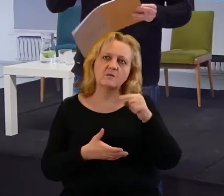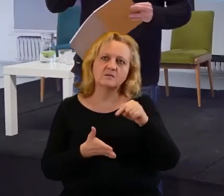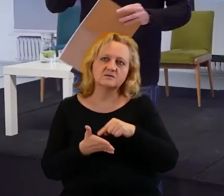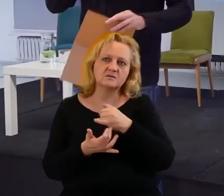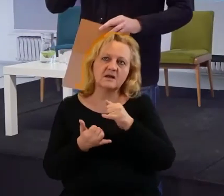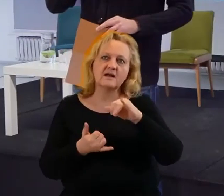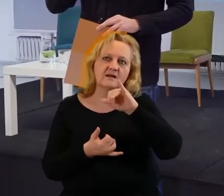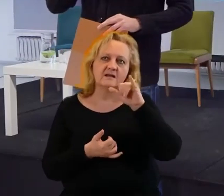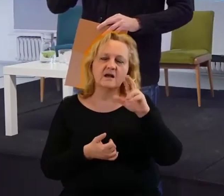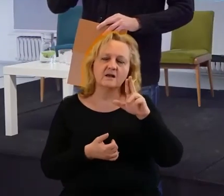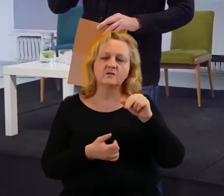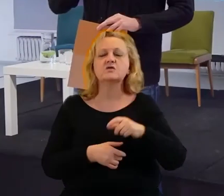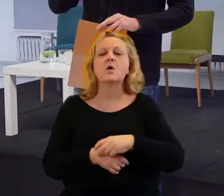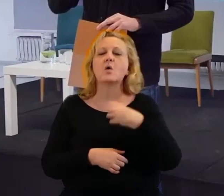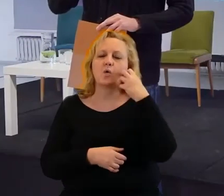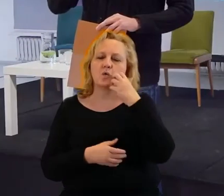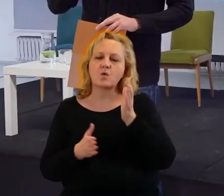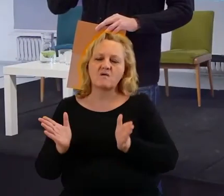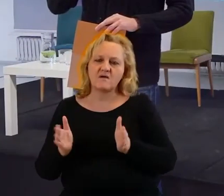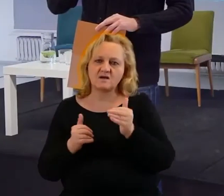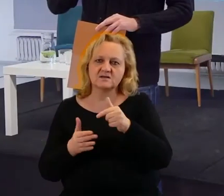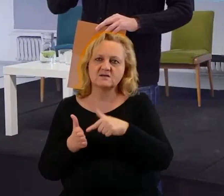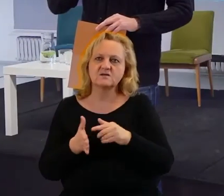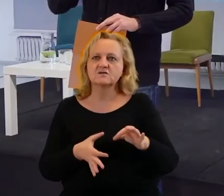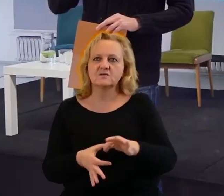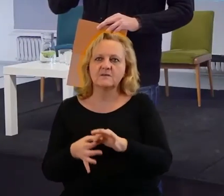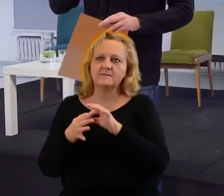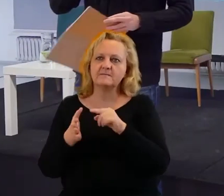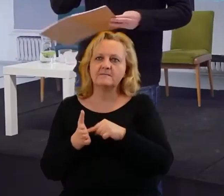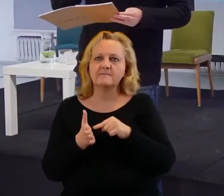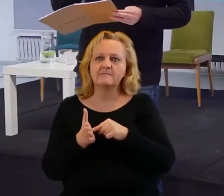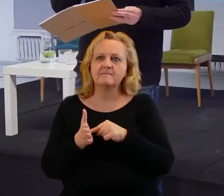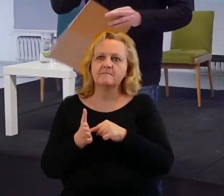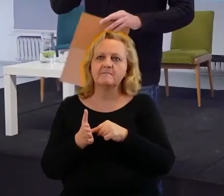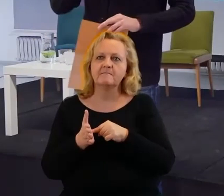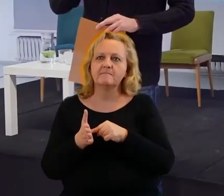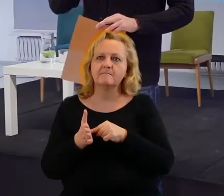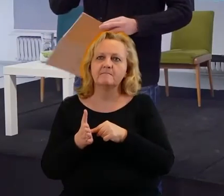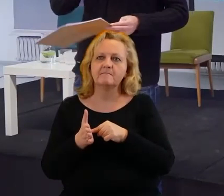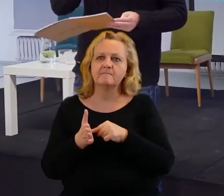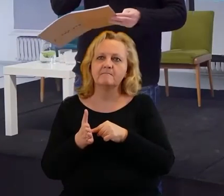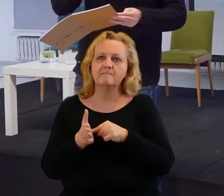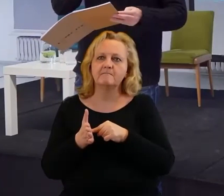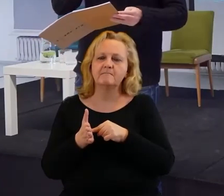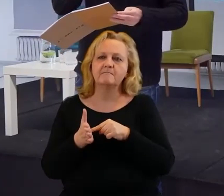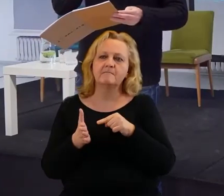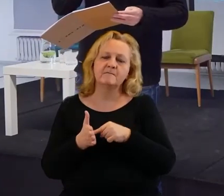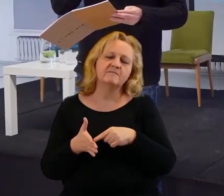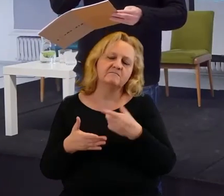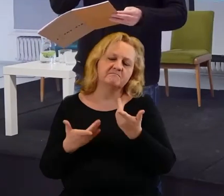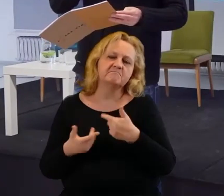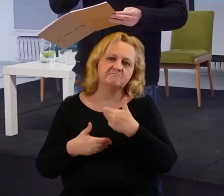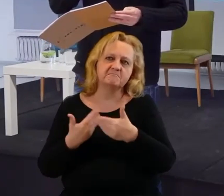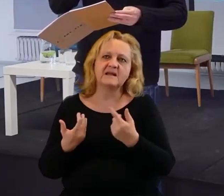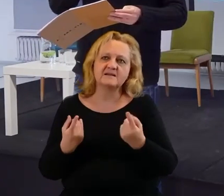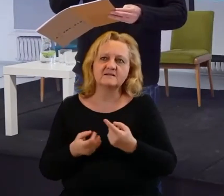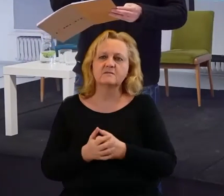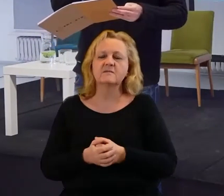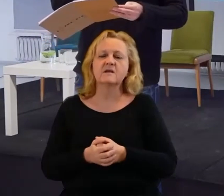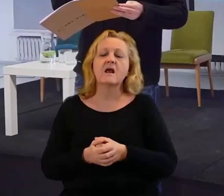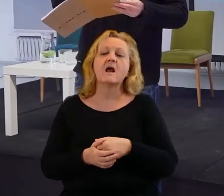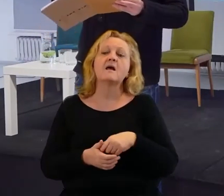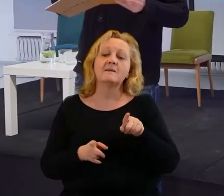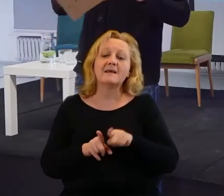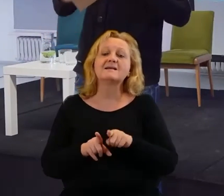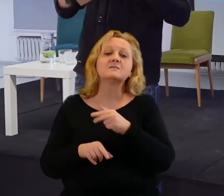skrzyneczkę związaną z przełamywaniem tabu związanym z menstruacją i przeciwdziałanie wykluczeniu,